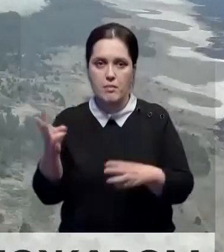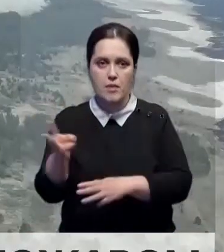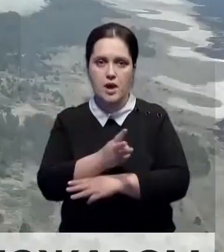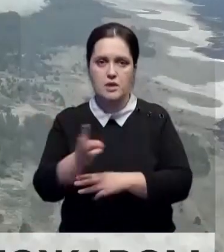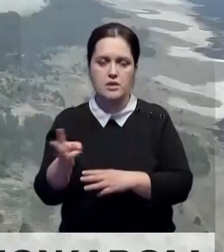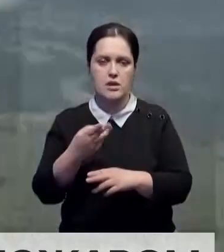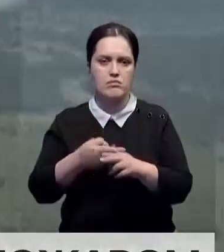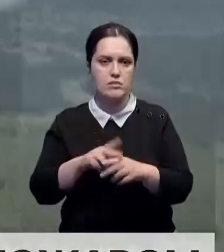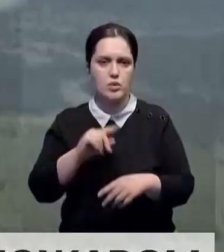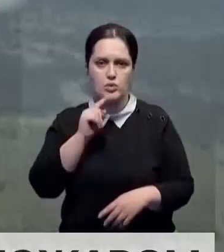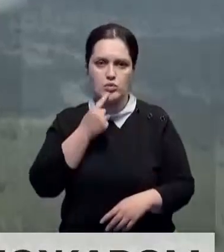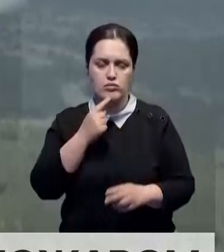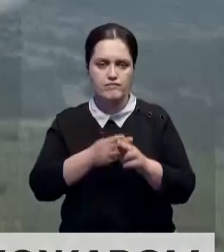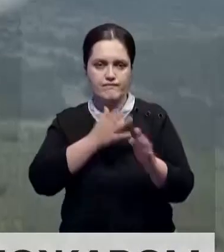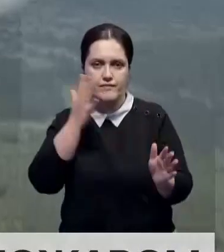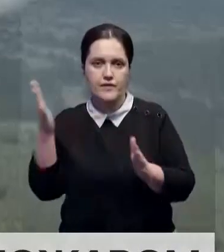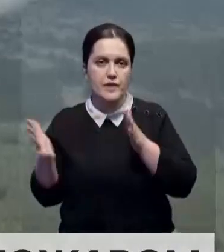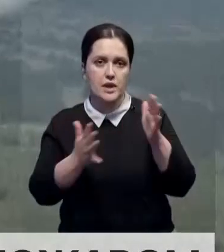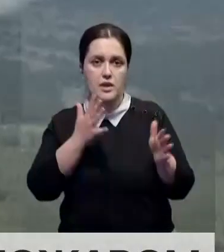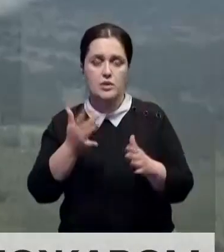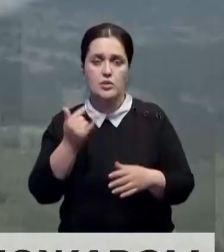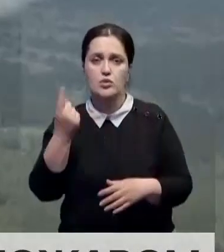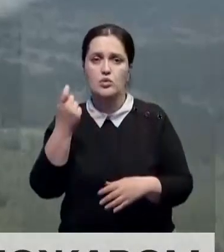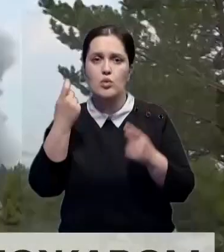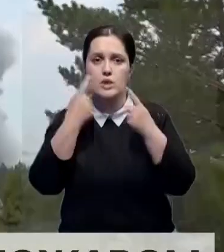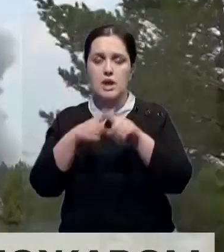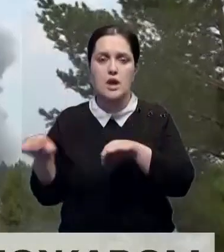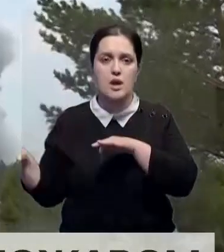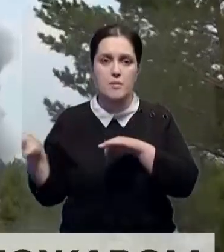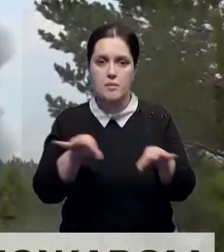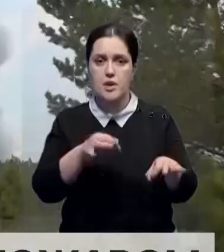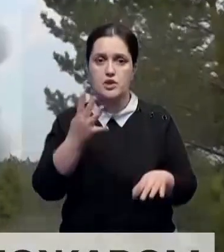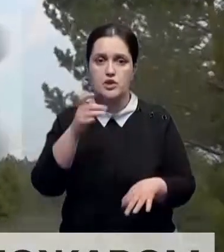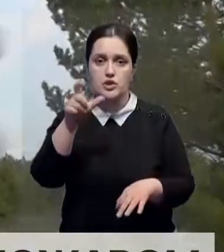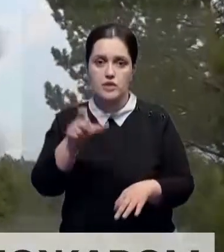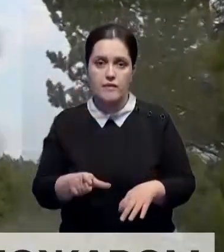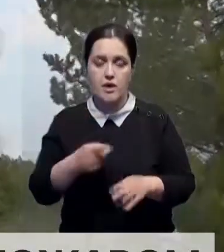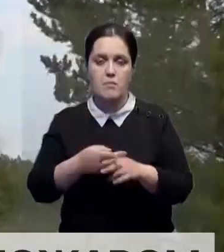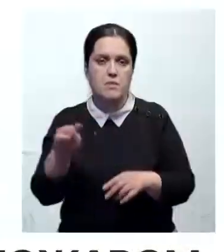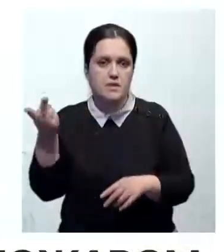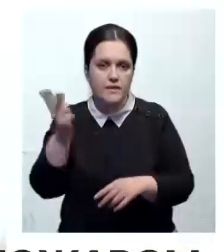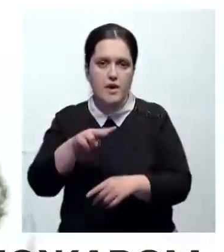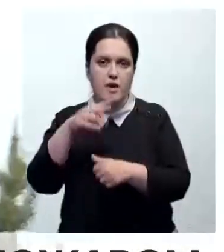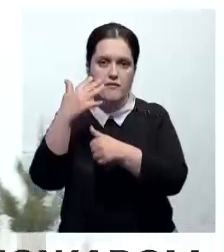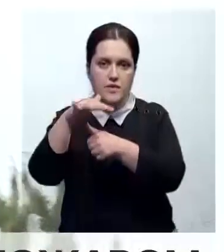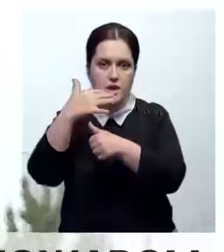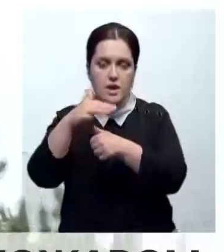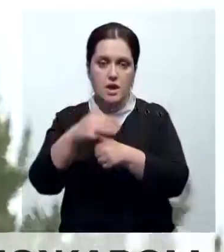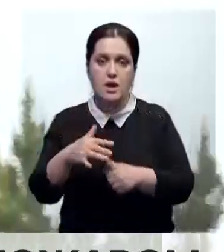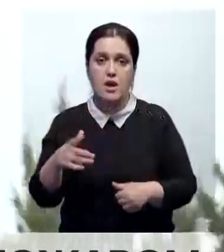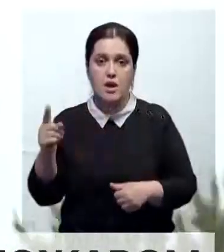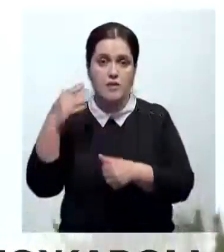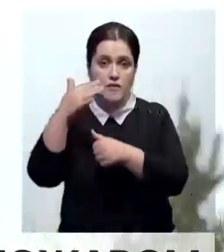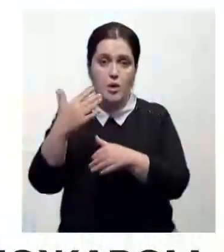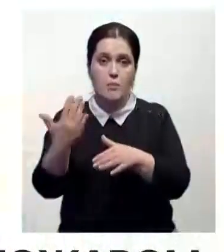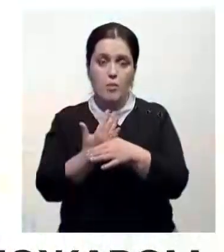сильный порывистый ветер. Огонь тушит свыше 100 единиц техники, пожарный поезд и 400 человек. Задействованы два вертолета. С их